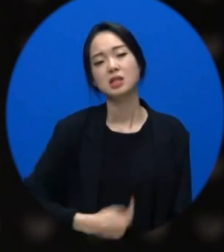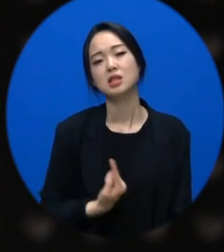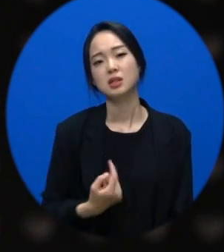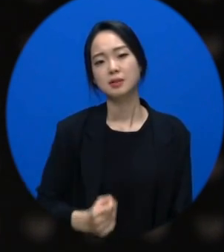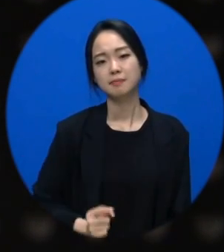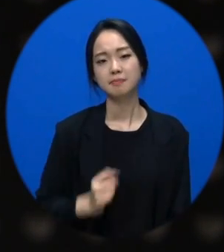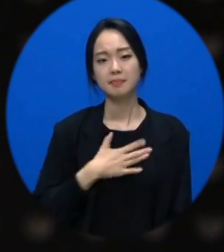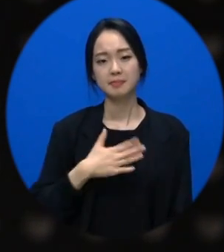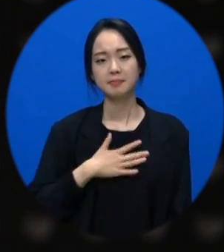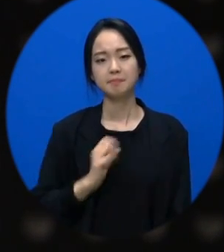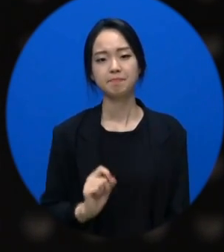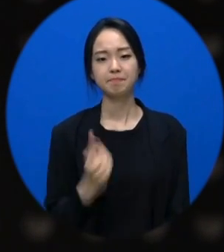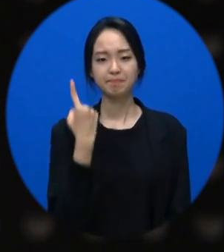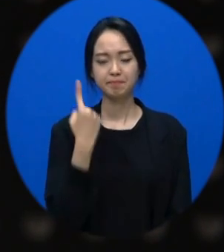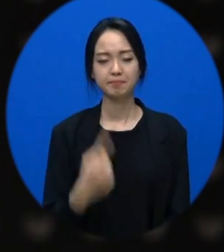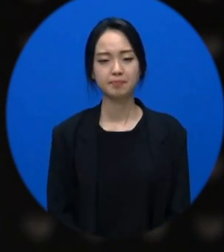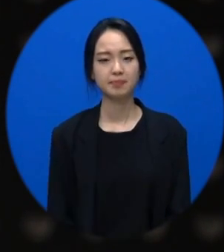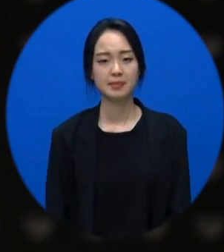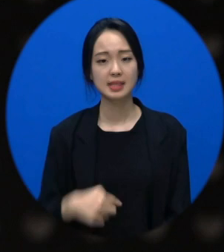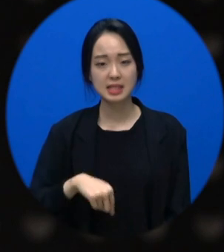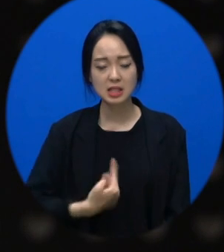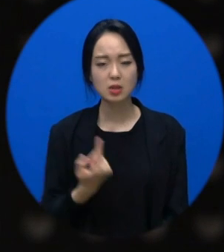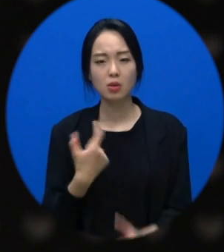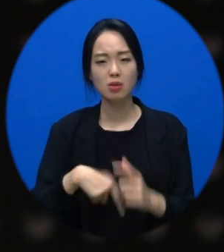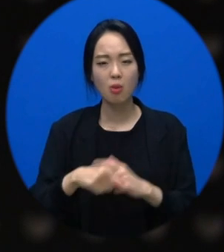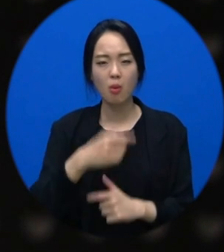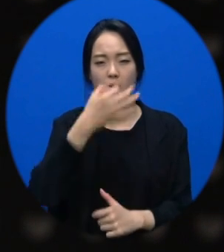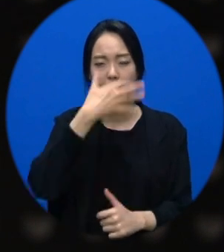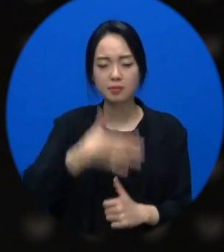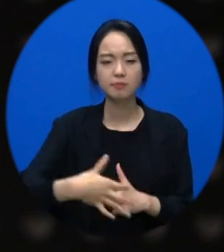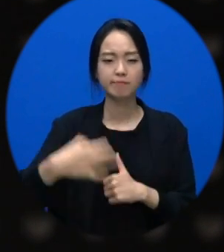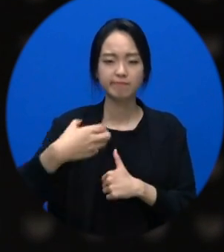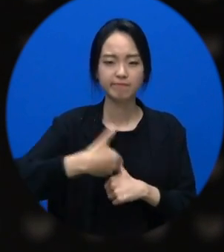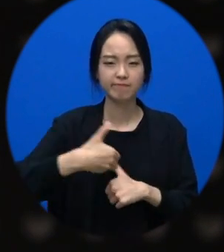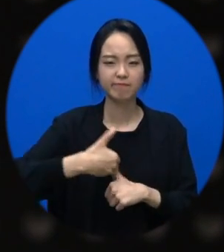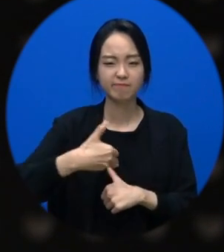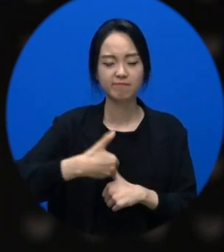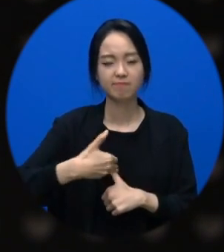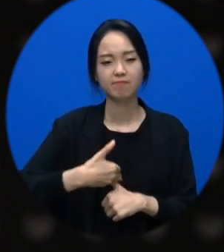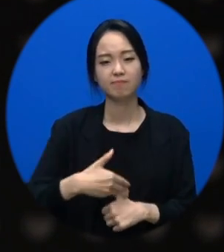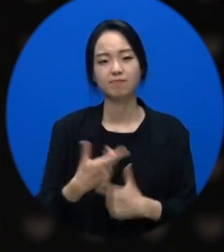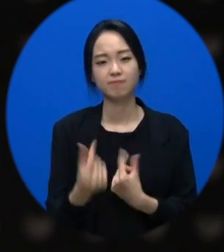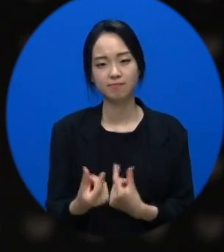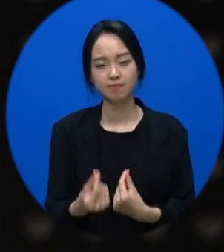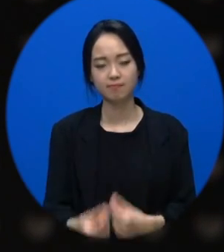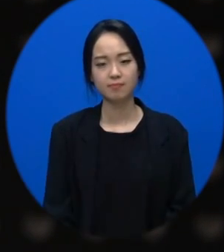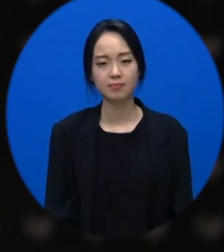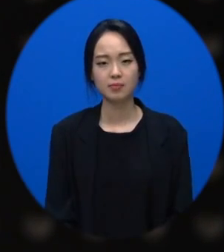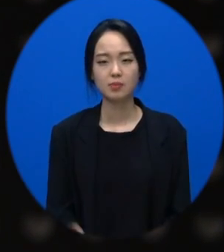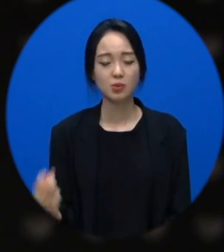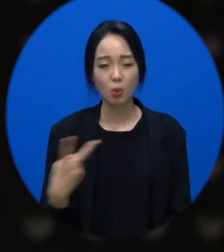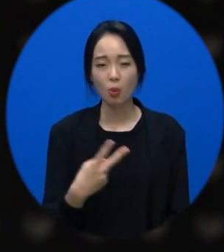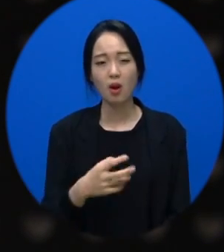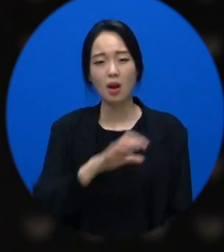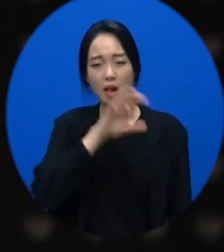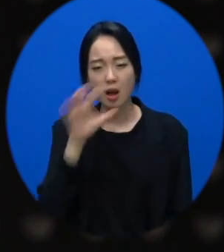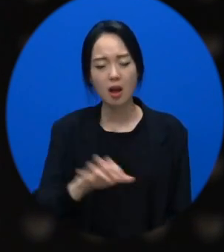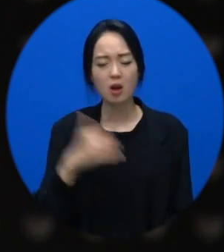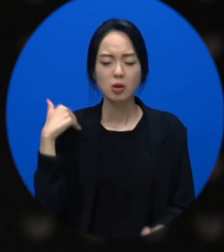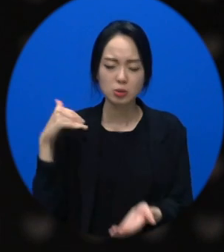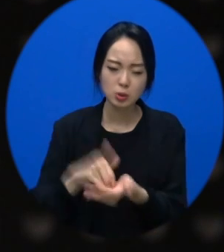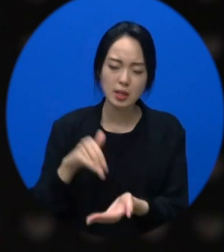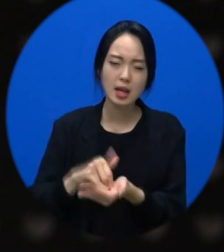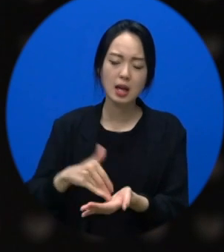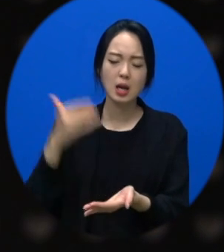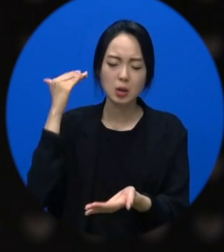세상에. 내가 내 상처를 막 흡협하고 있는 거야 지금. 네. 주기적으로 후회하기. 아, 나 그 말 왜 했을까?